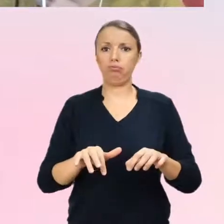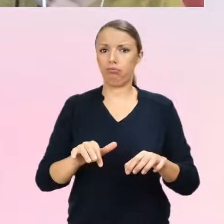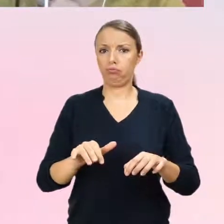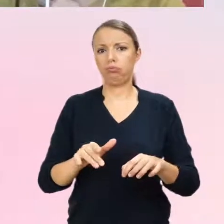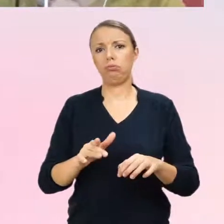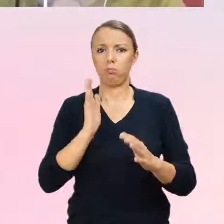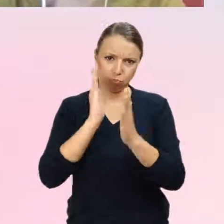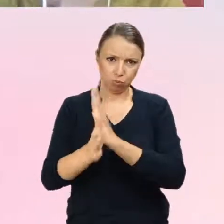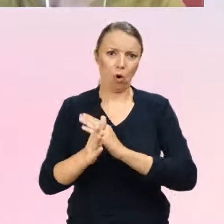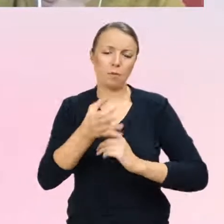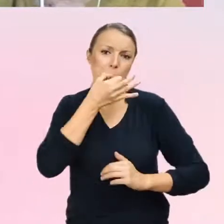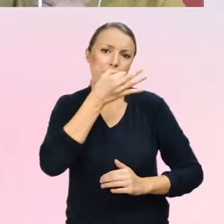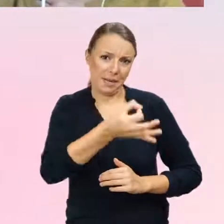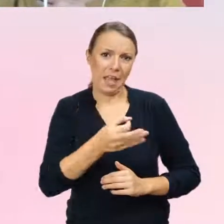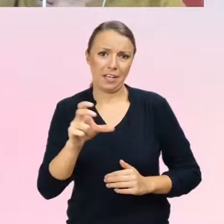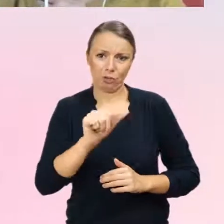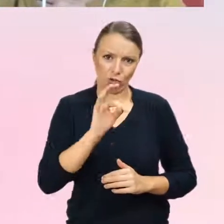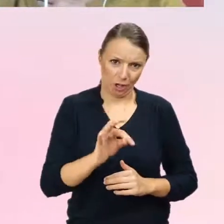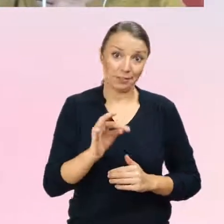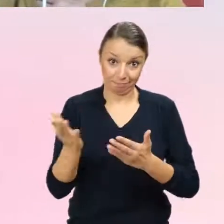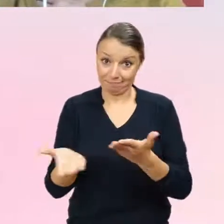czarcie na bieżąco.